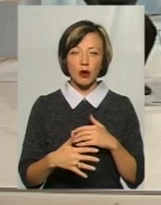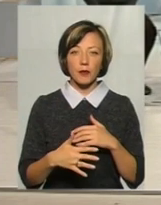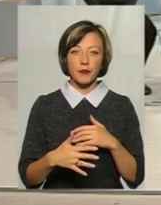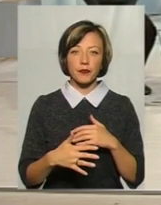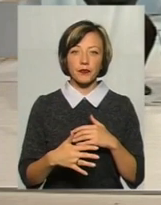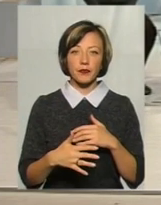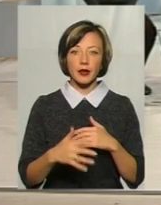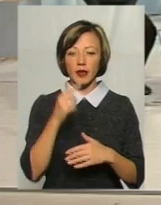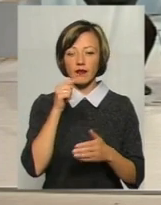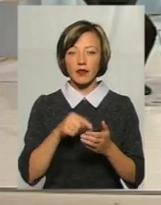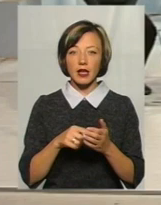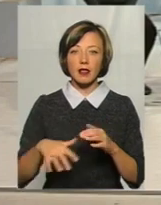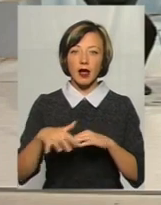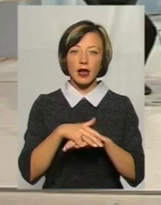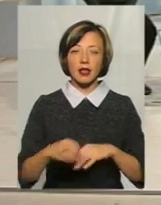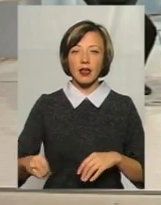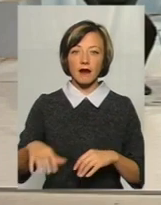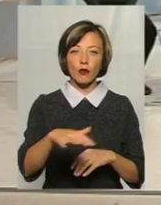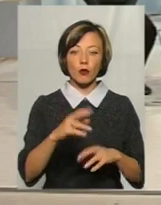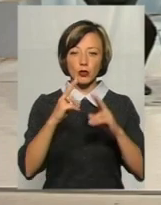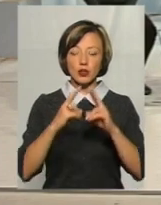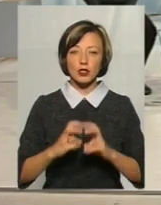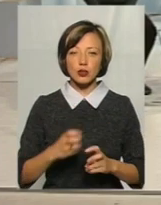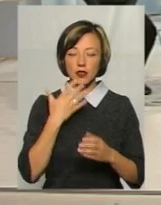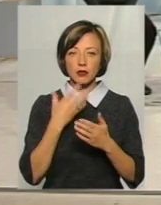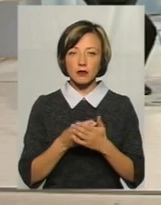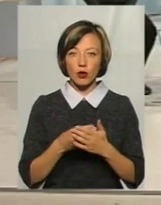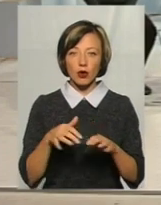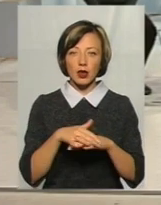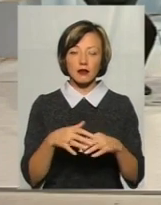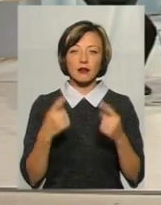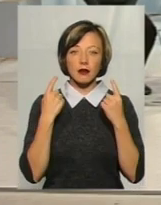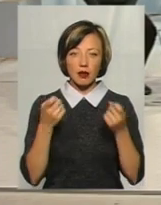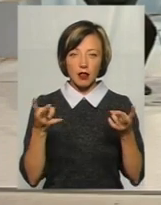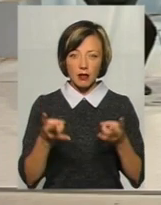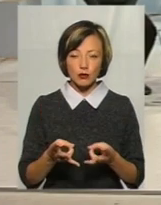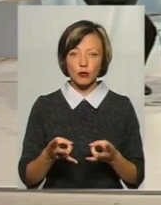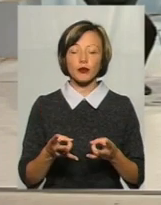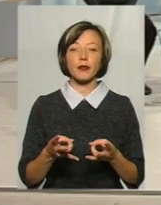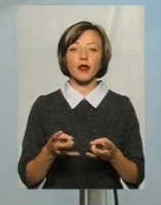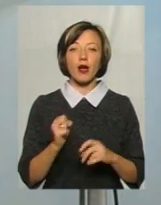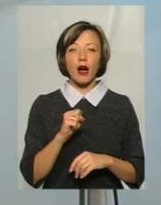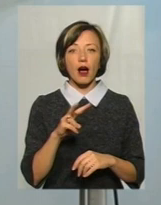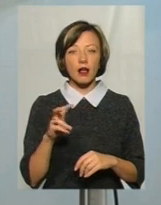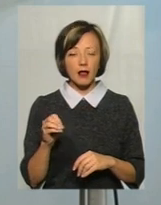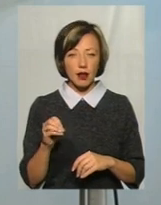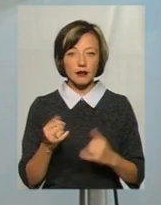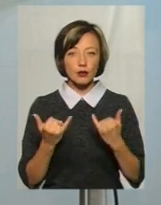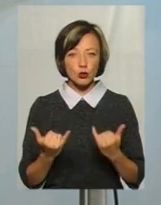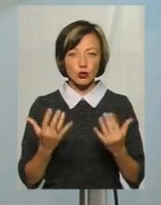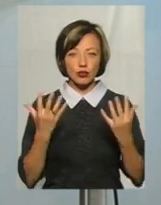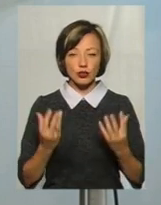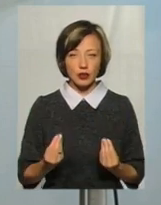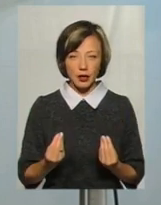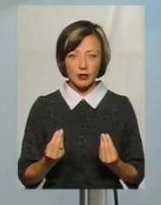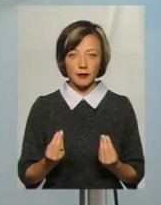ринки Європи, дослідження свого ринку класно, потрібно, але на сьогоднішній